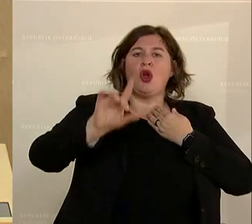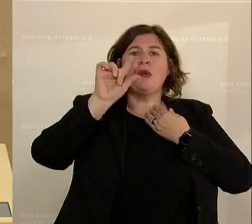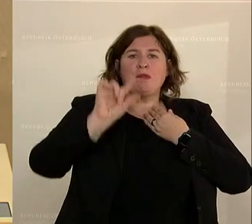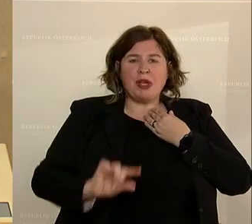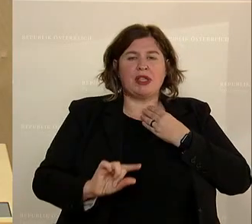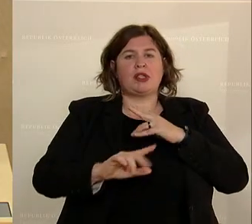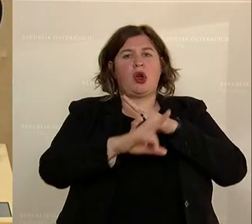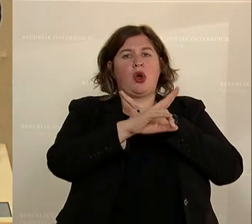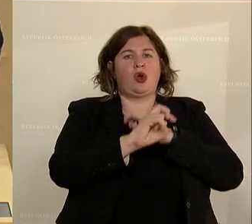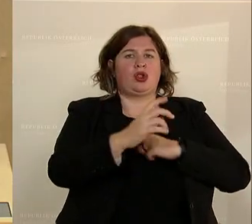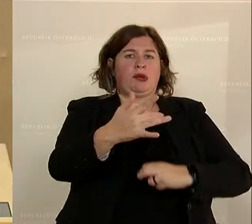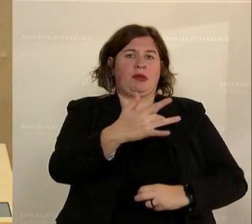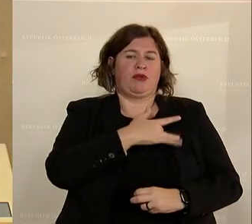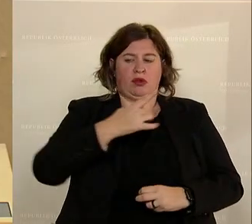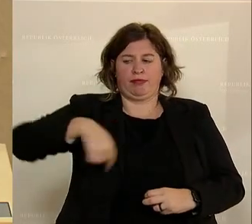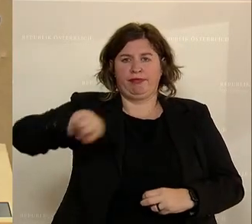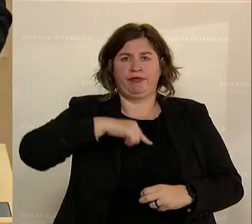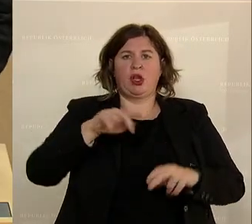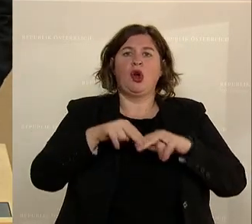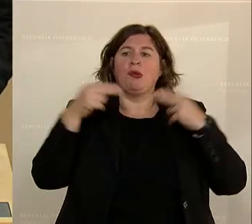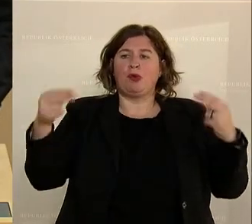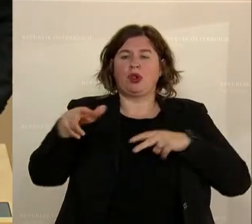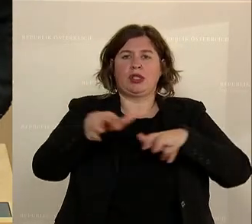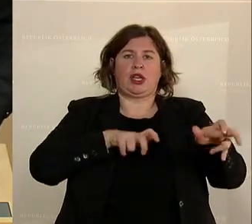Bevölkerung von unserer Bundesregierung erwartet.